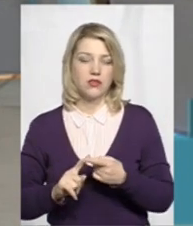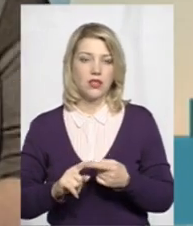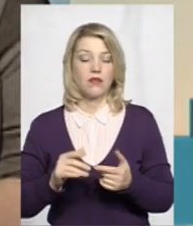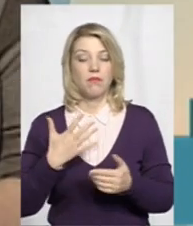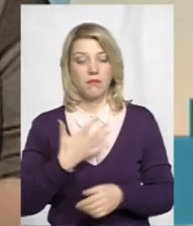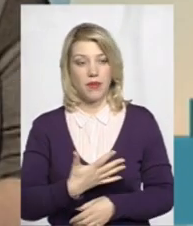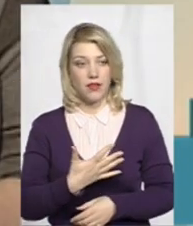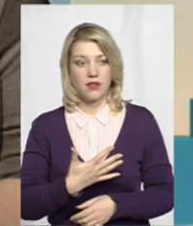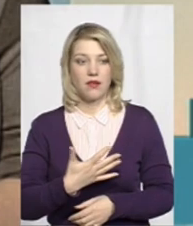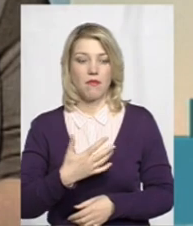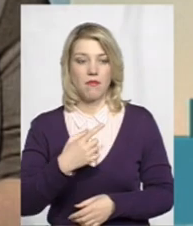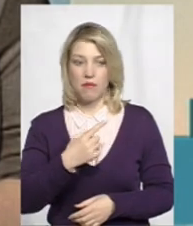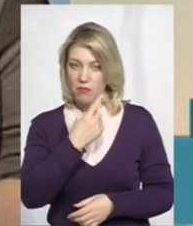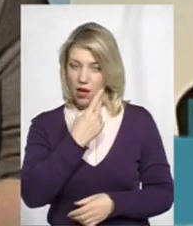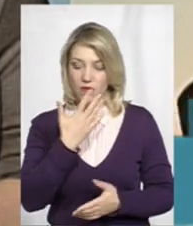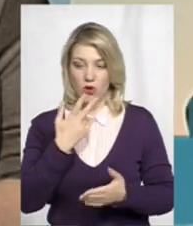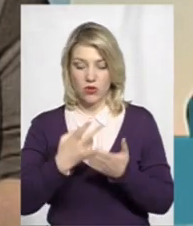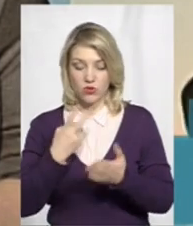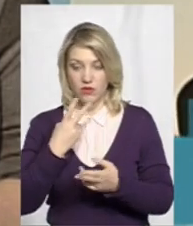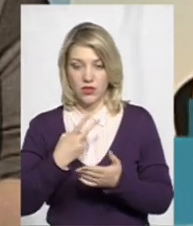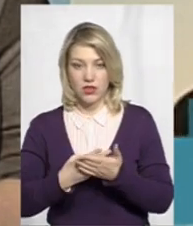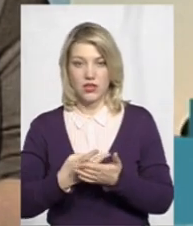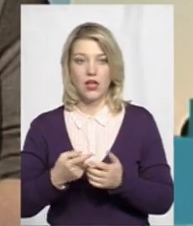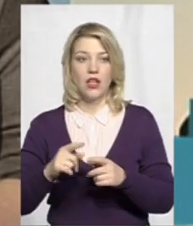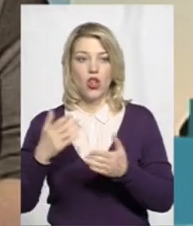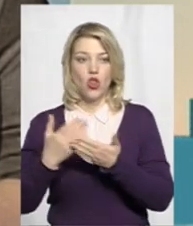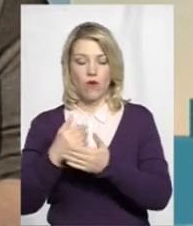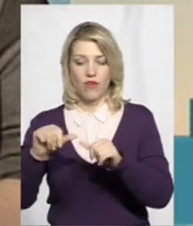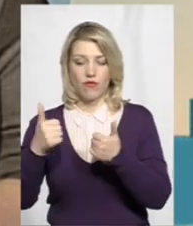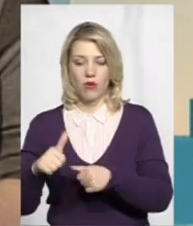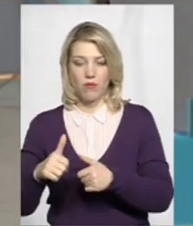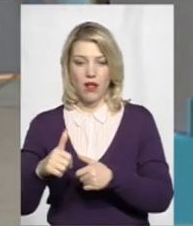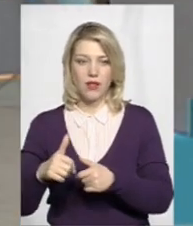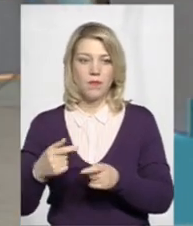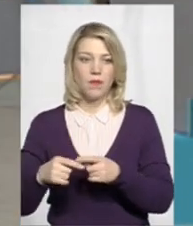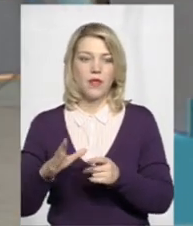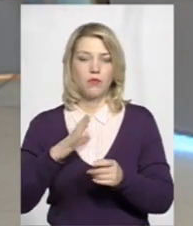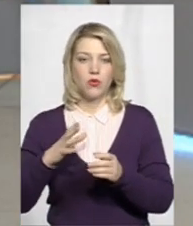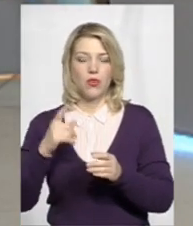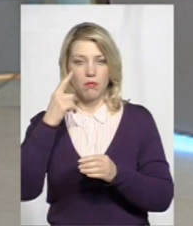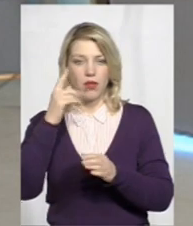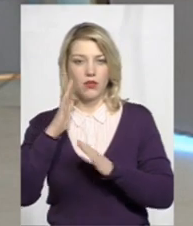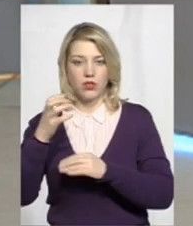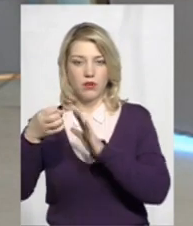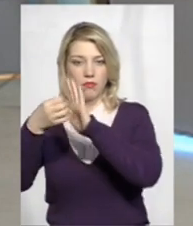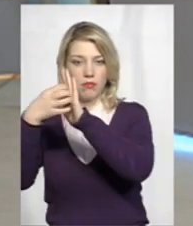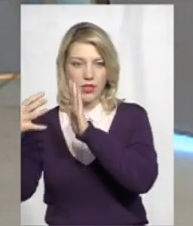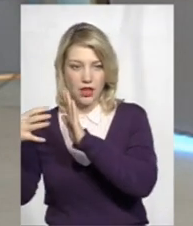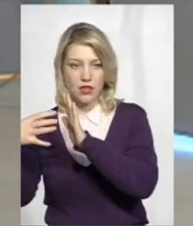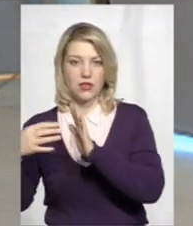Коли подивитися на новий формат, в нас вийшла тільки градація в двох випадках, і бали були тільки 15 і 10.